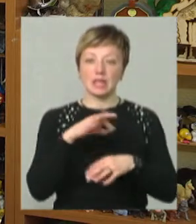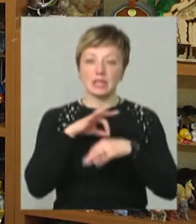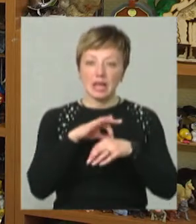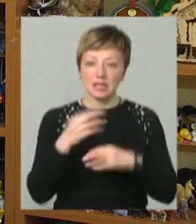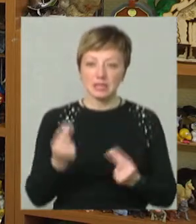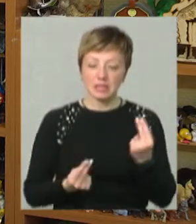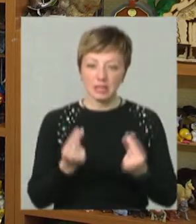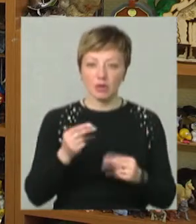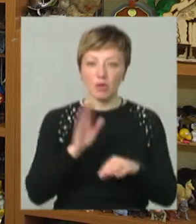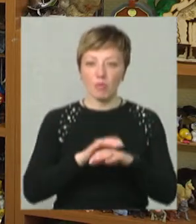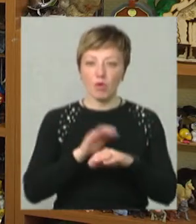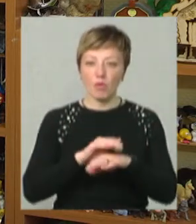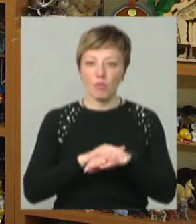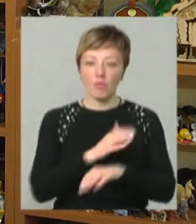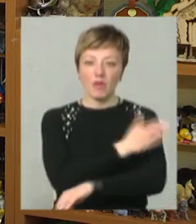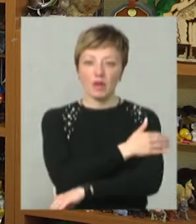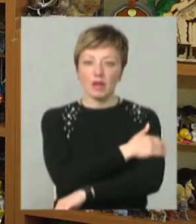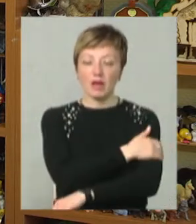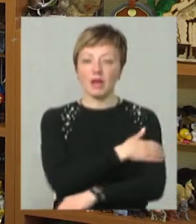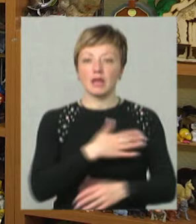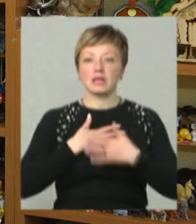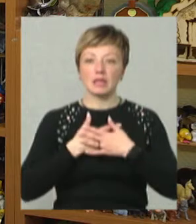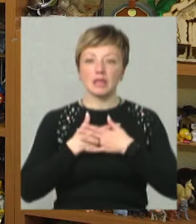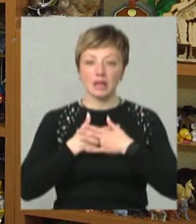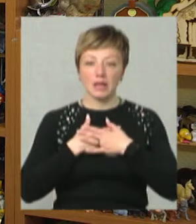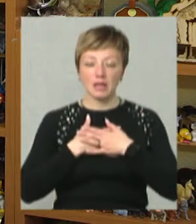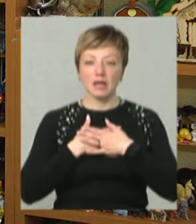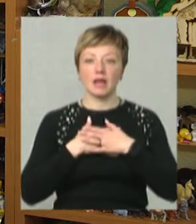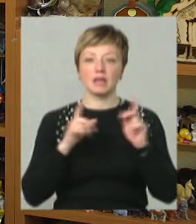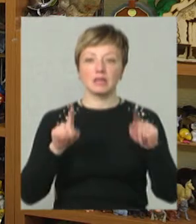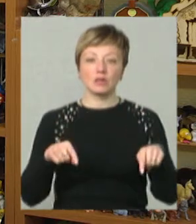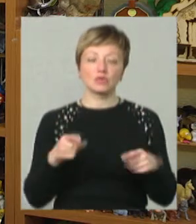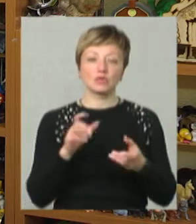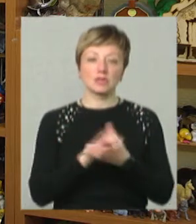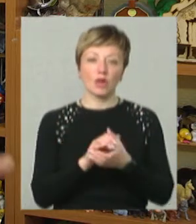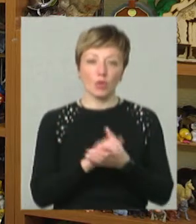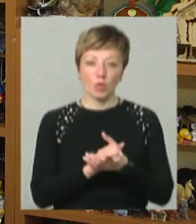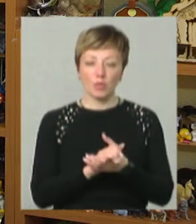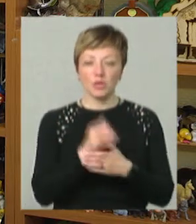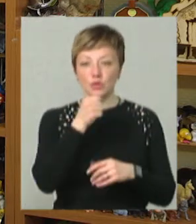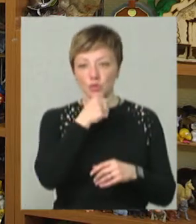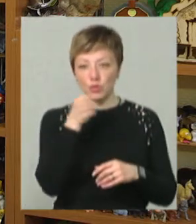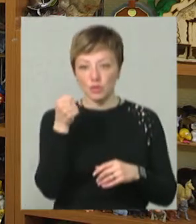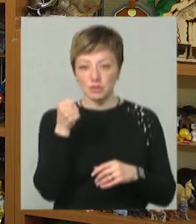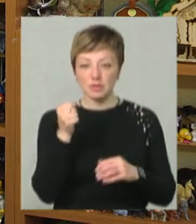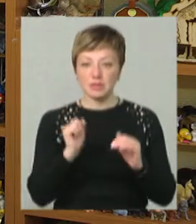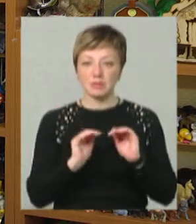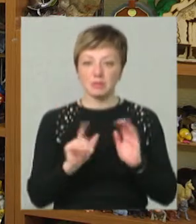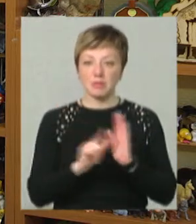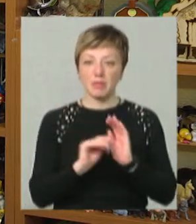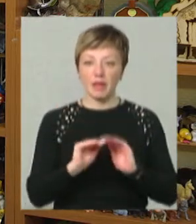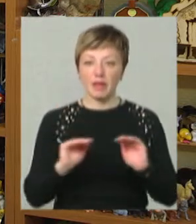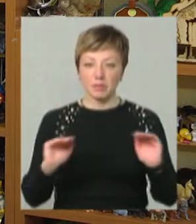ігри, похлопування, дихання. Це те, що знайоме дорослим з маленькими